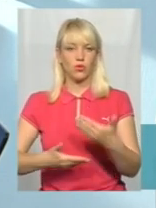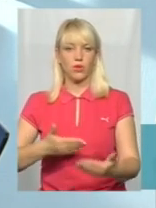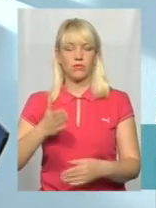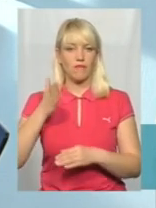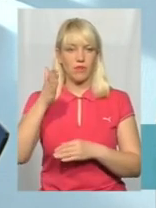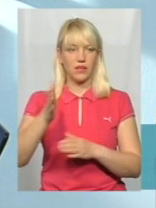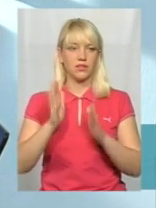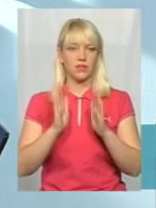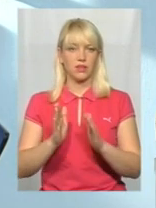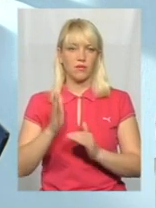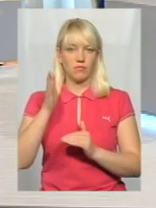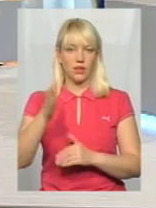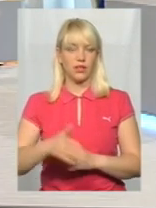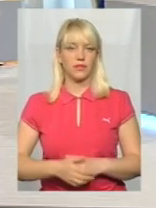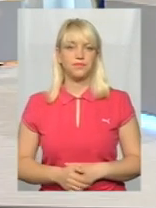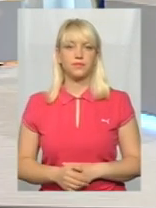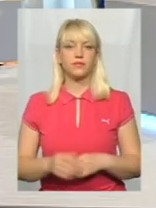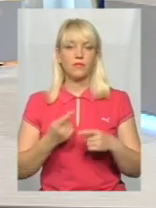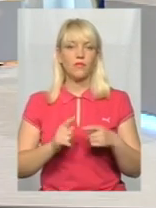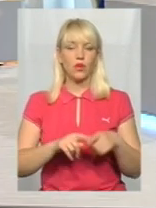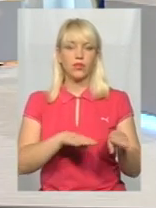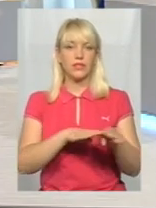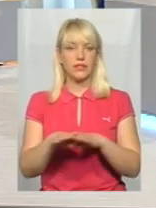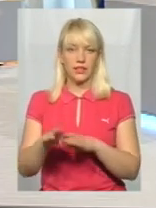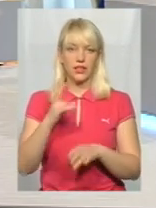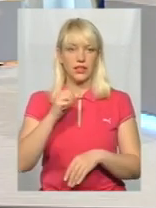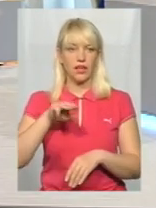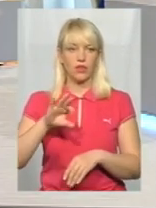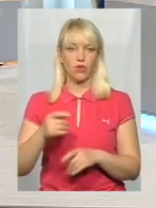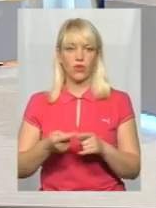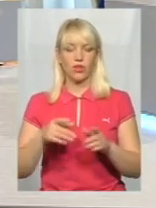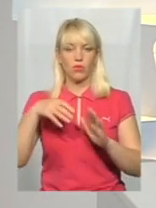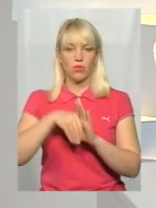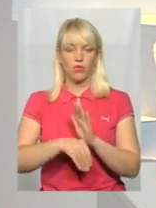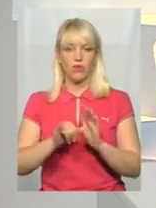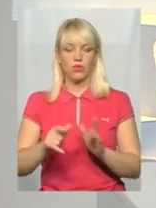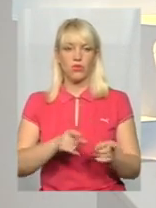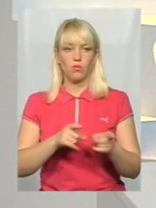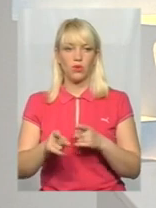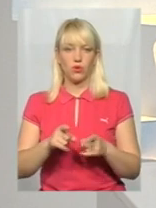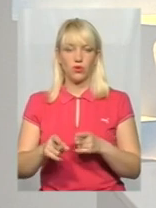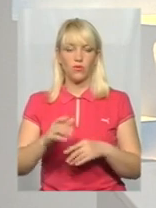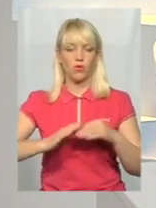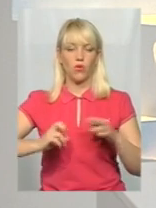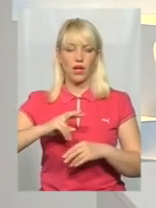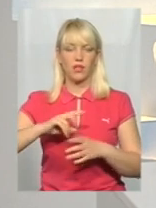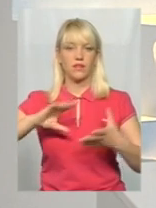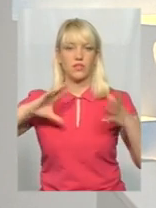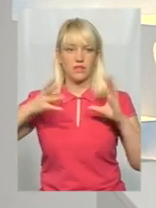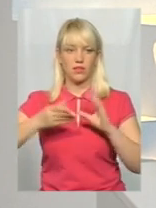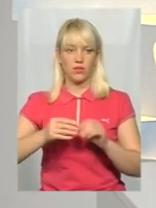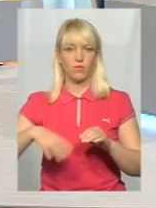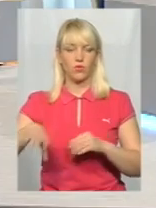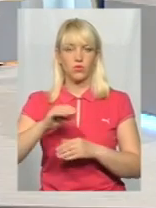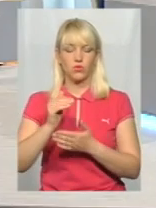і тільки вперед. А оці стандарти НАТО, вони впроваджуються лише у підготовку кадрів чи у загалом у всю систему?